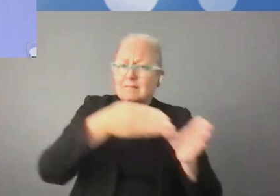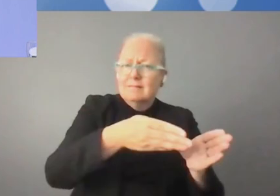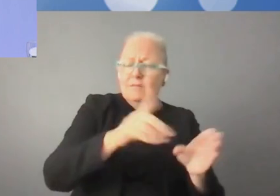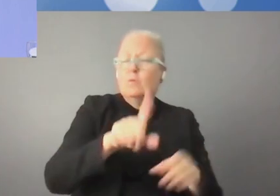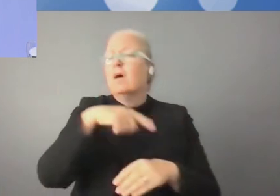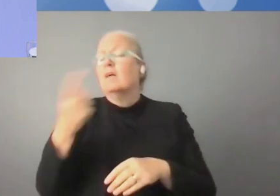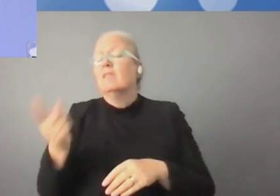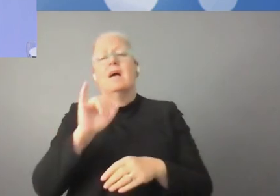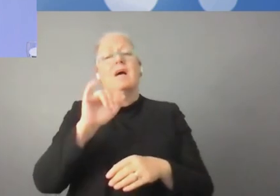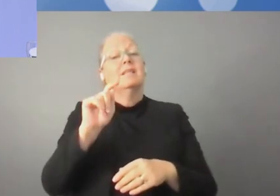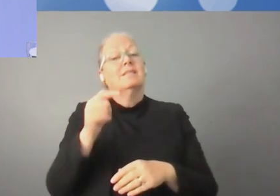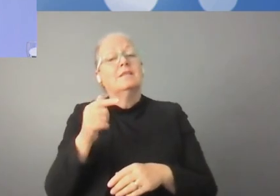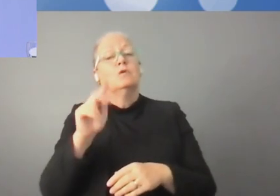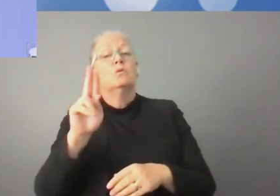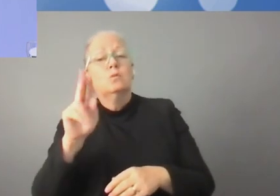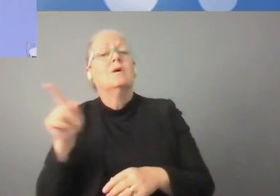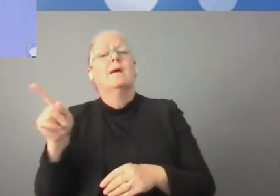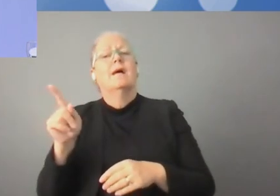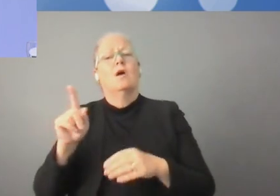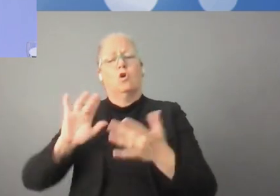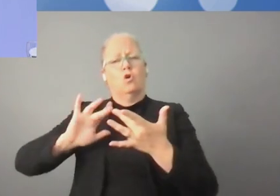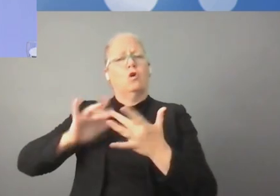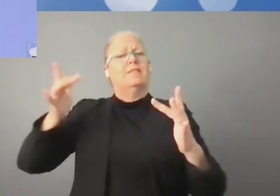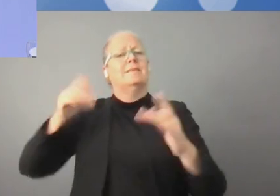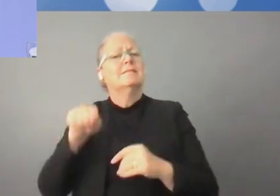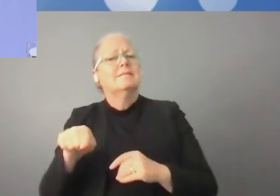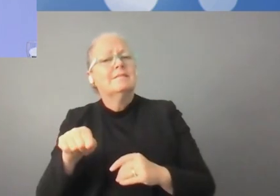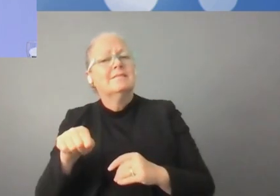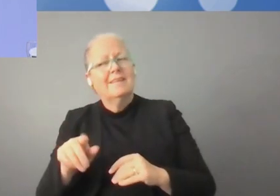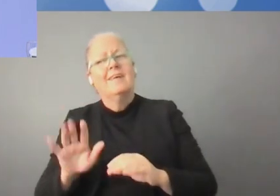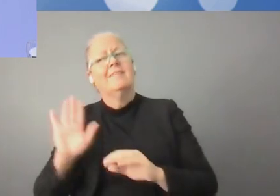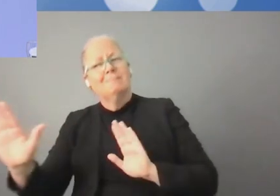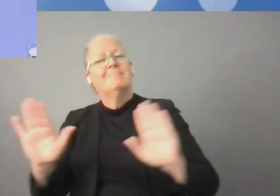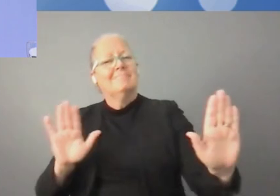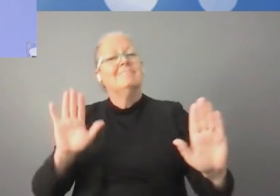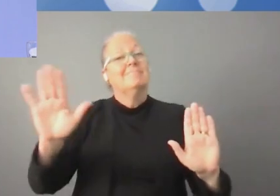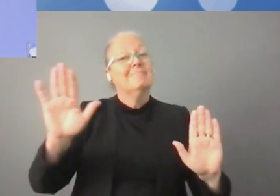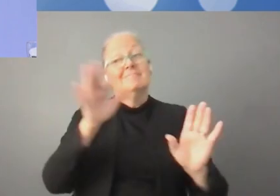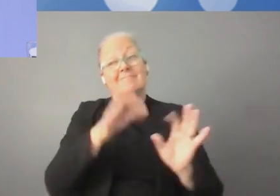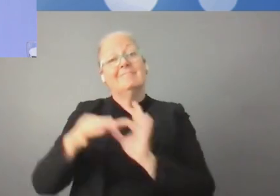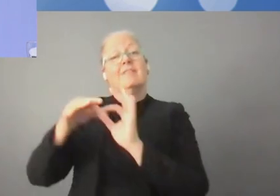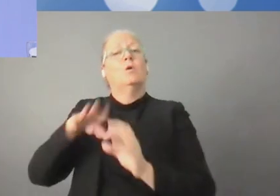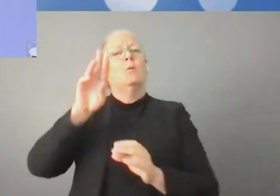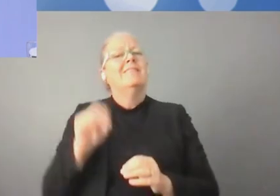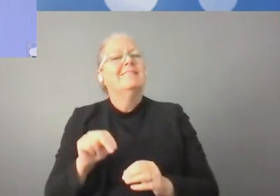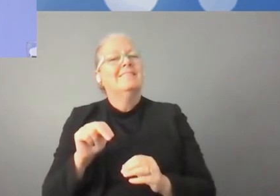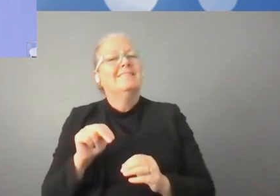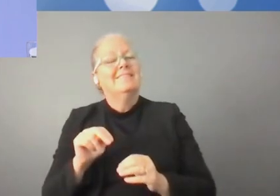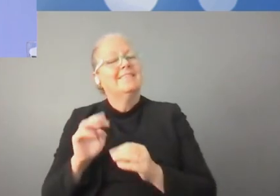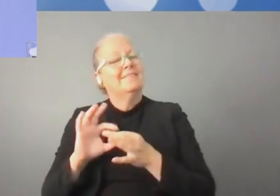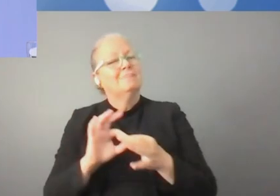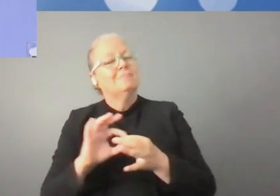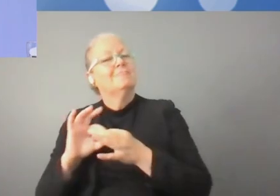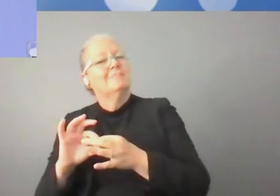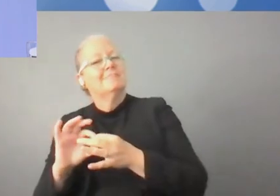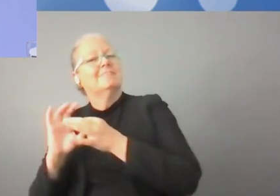des Nations unies ont également jeté les bases d'une coopération sur, autour de l'intelligence artificielle.